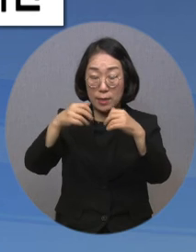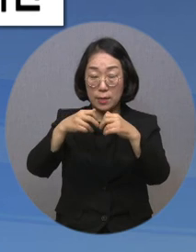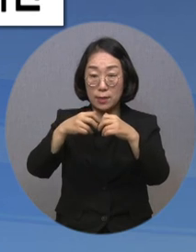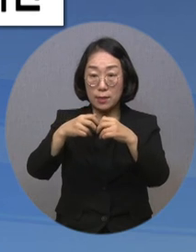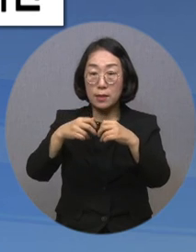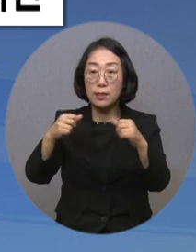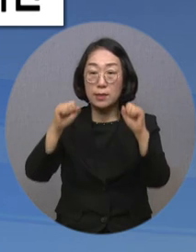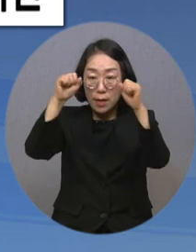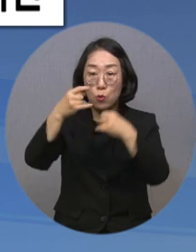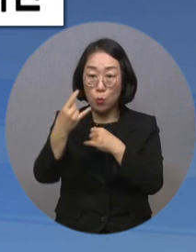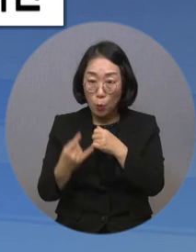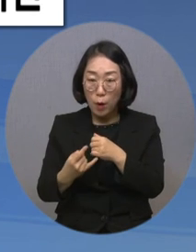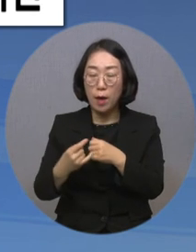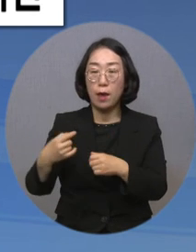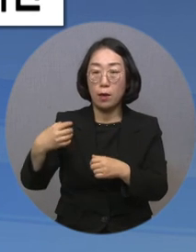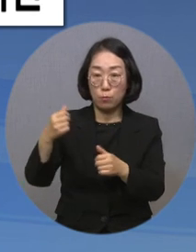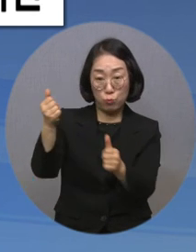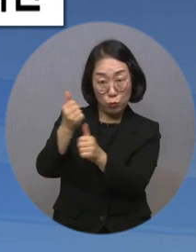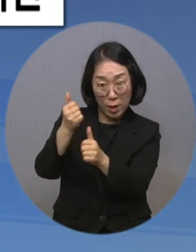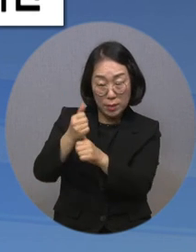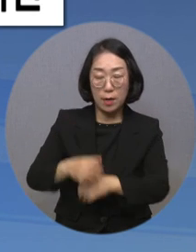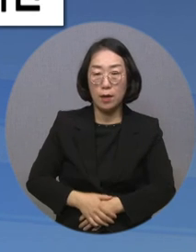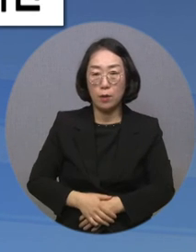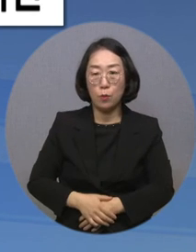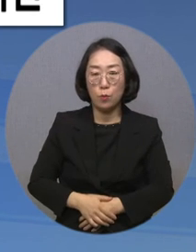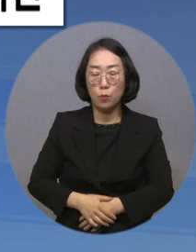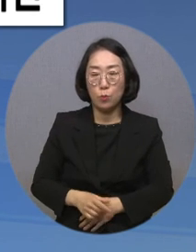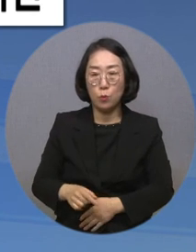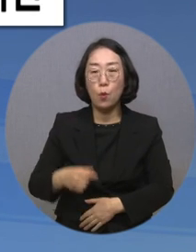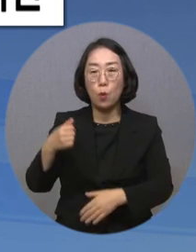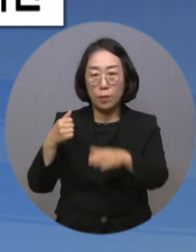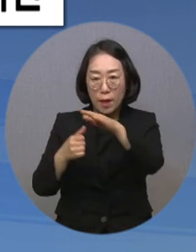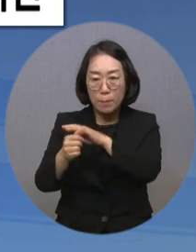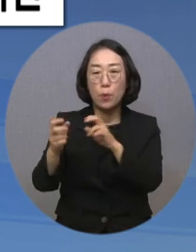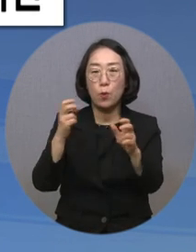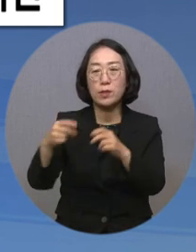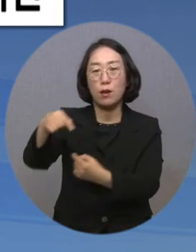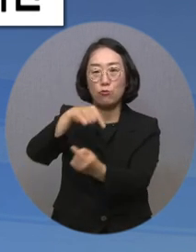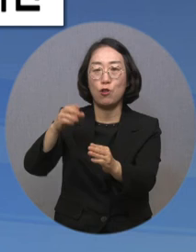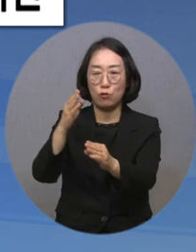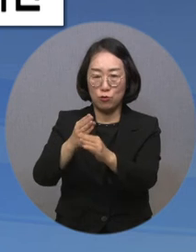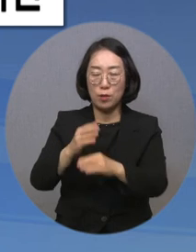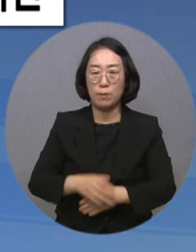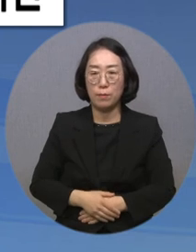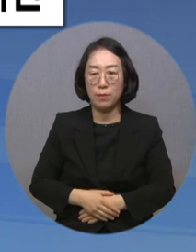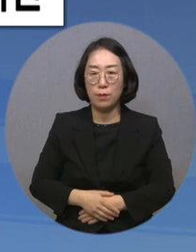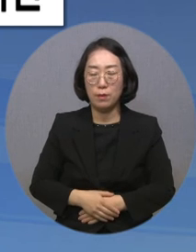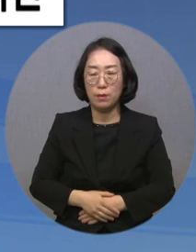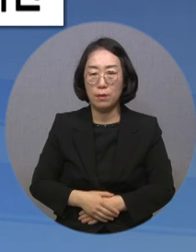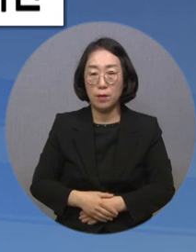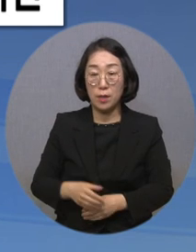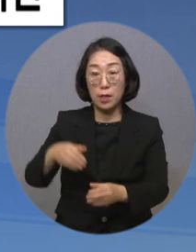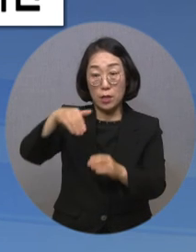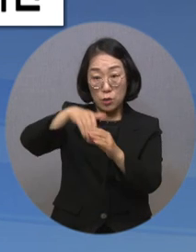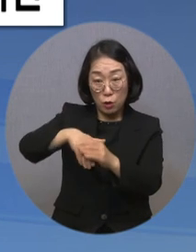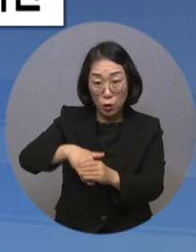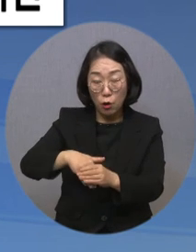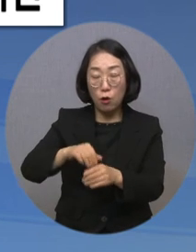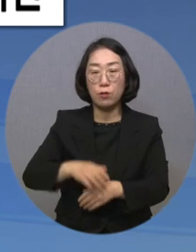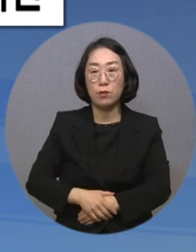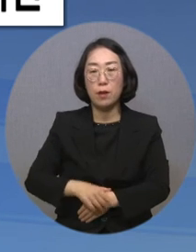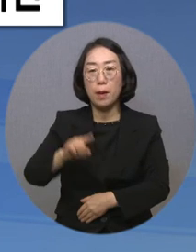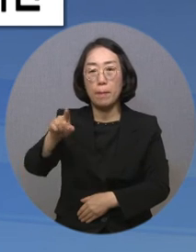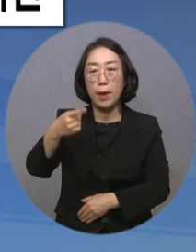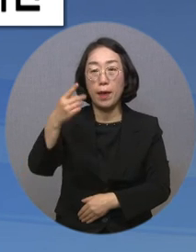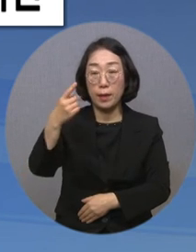위원장으로 역할을 해오고 있으며 아리바이오 대표이사를 맡고 있습니다. 집행위원 선거는 각 167개